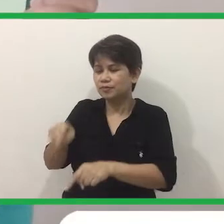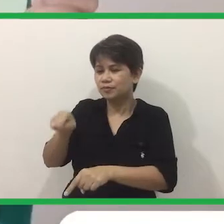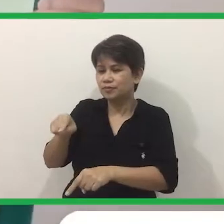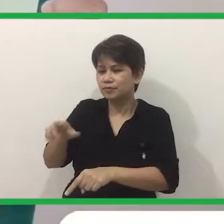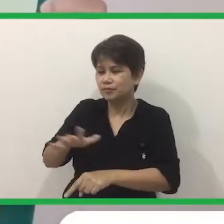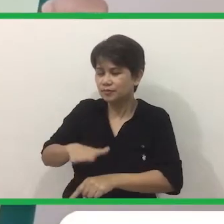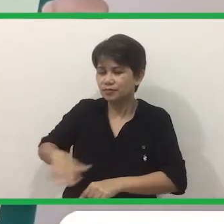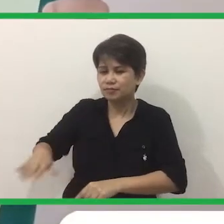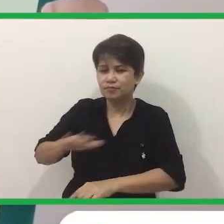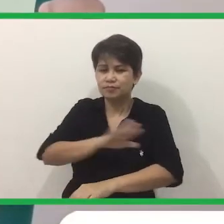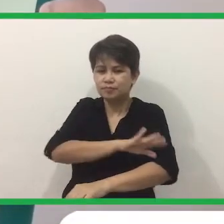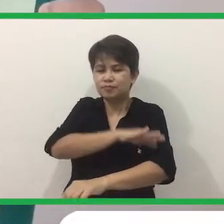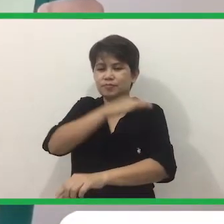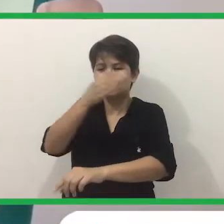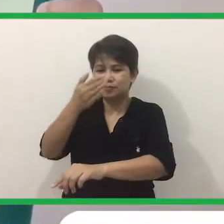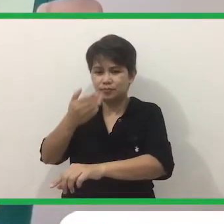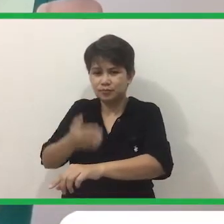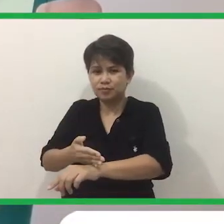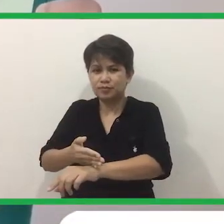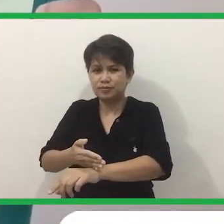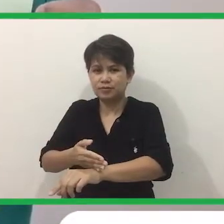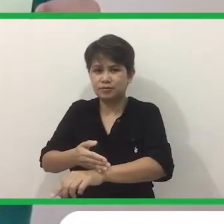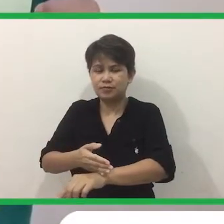isang Burol